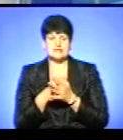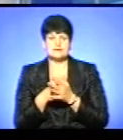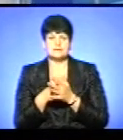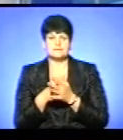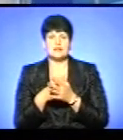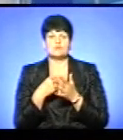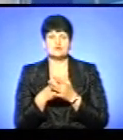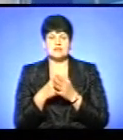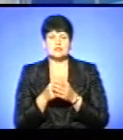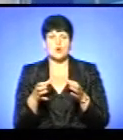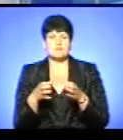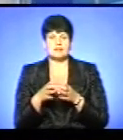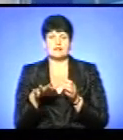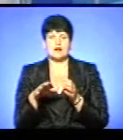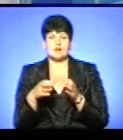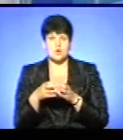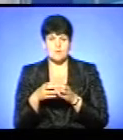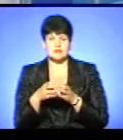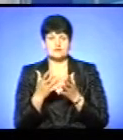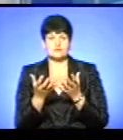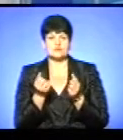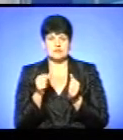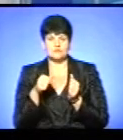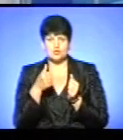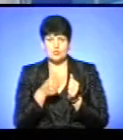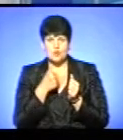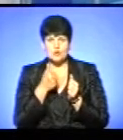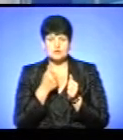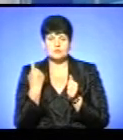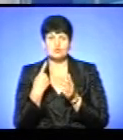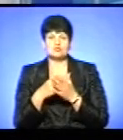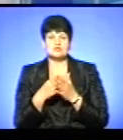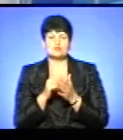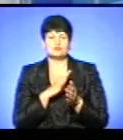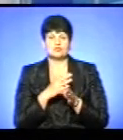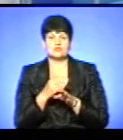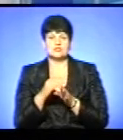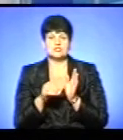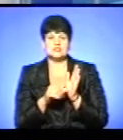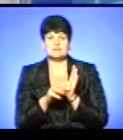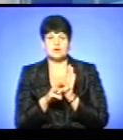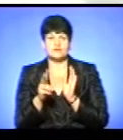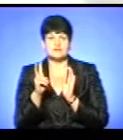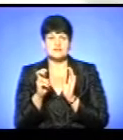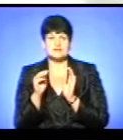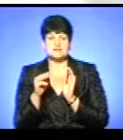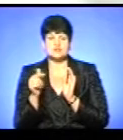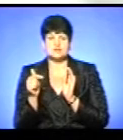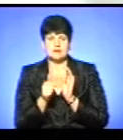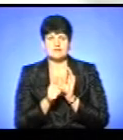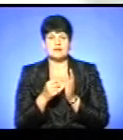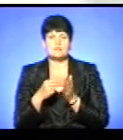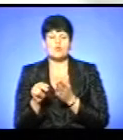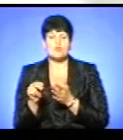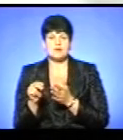бюджетів об'ємної територіальні громади. Якщо взяти, скажу, цього року безпосередньо з обласного бюджету виділено 6 мільйонів 200 тисяч гривень, за якими